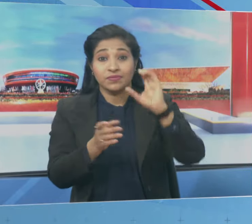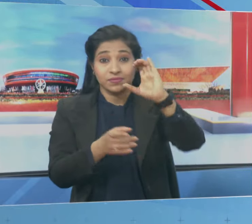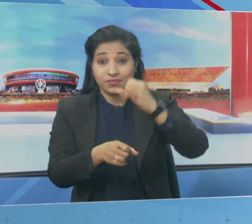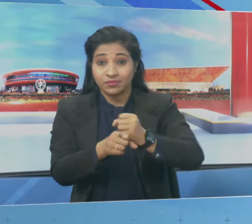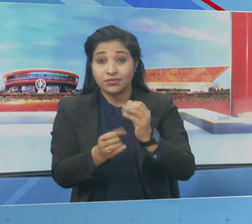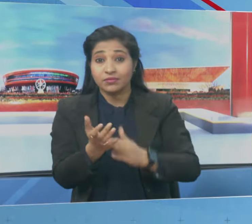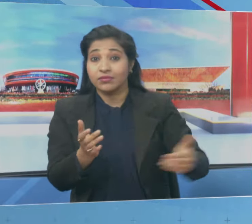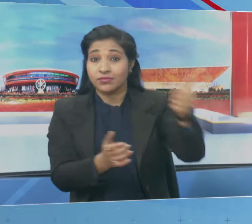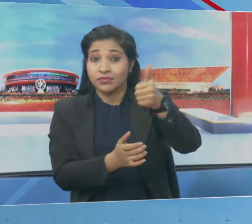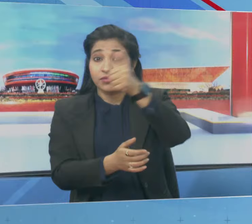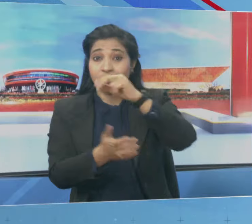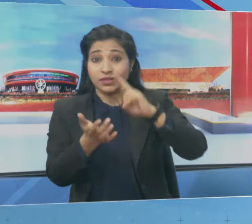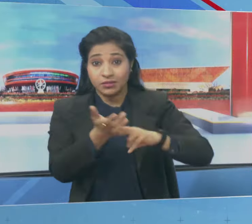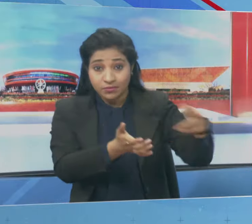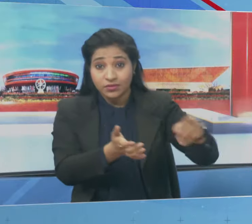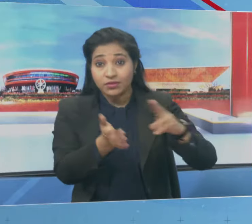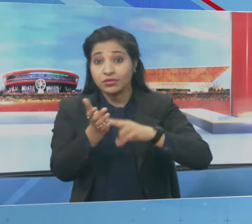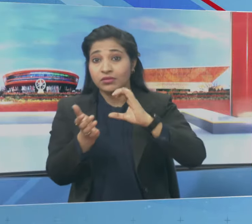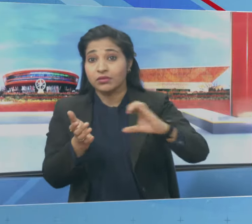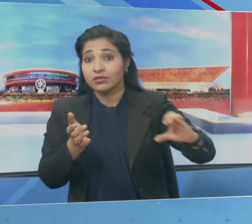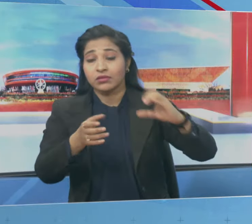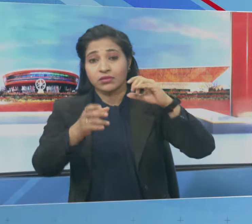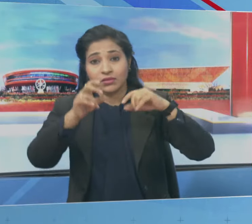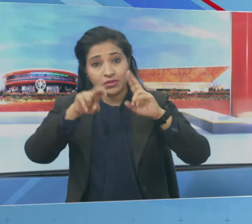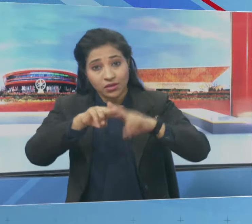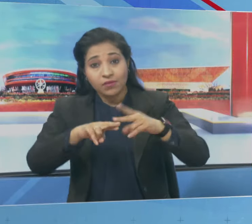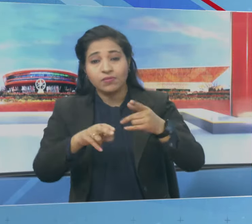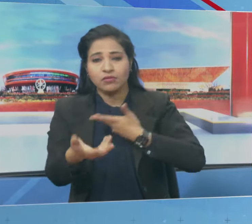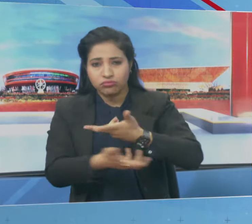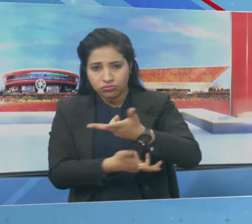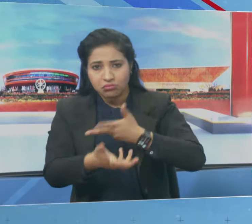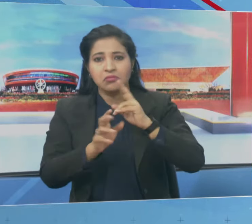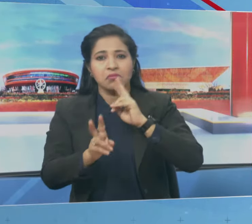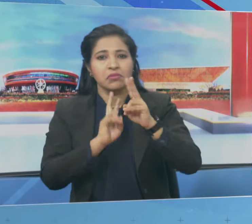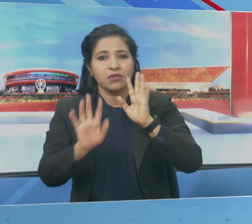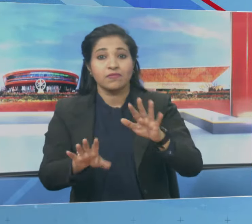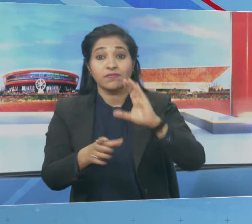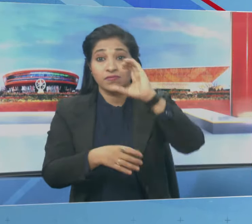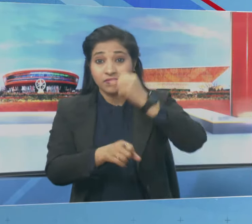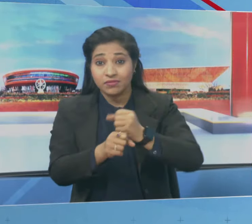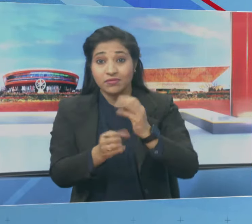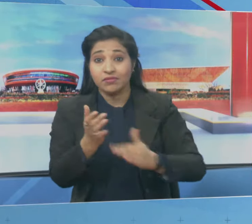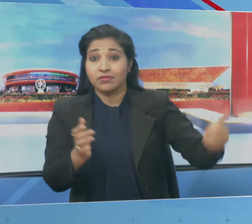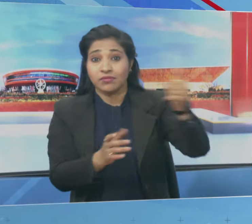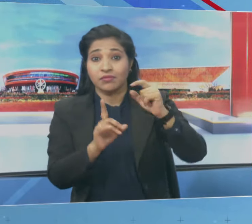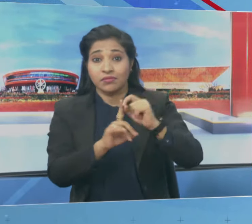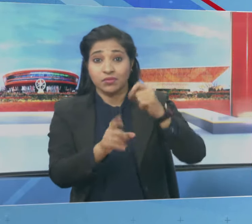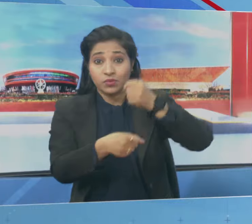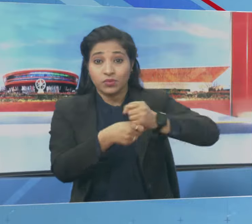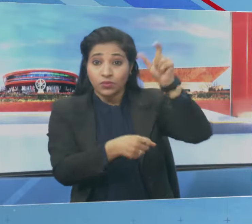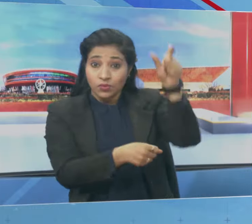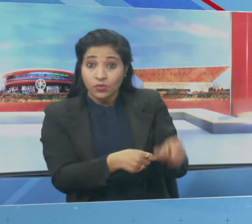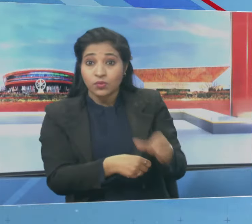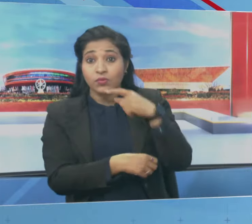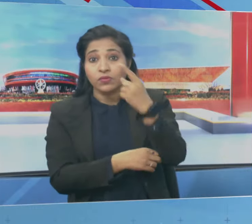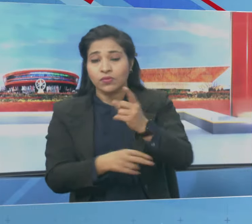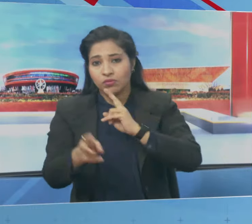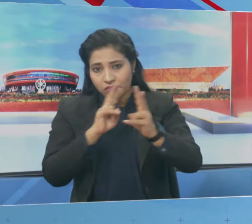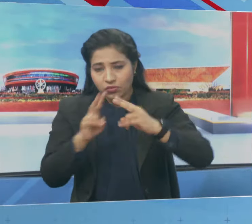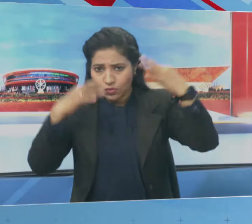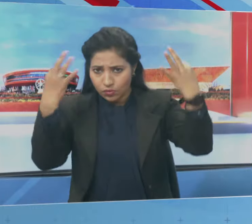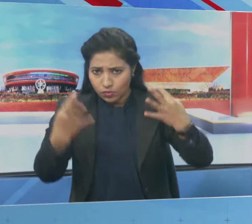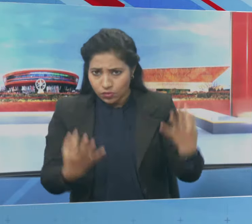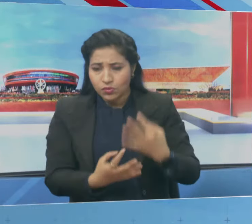भी नफैड और NCCF से चर्चा करने की बात कही है केंद्री मंत्री पियूश गोयल ने कहा है कि वारता नए